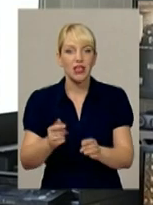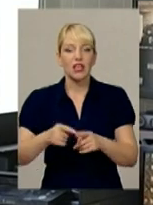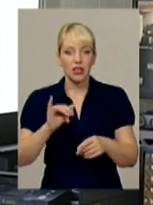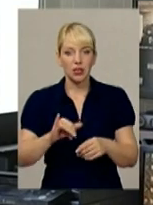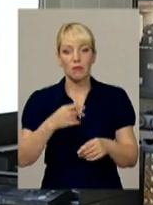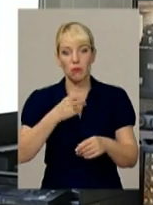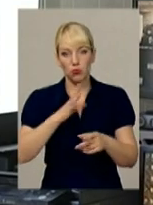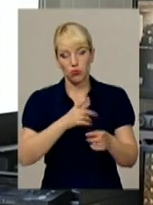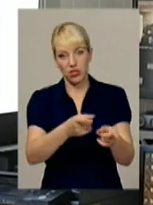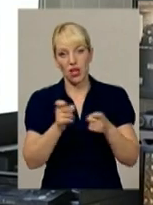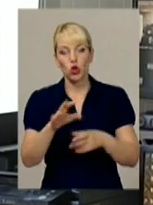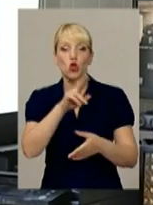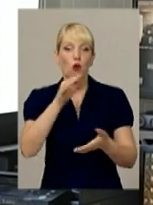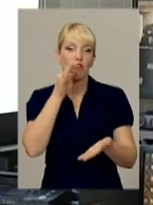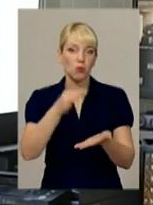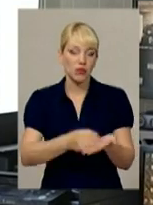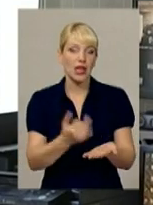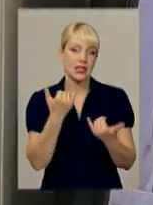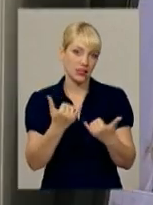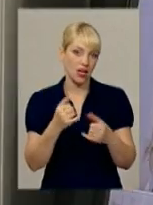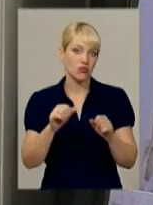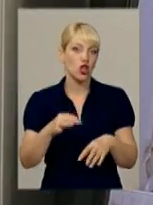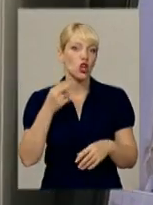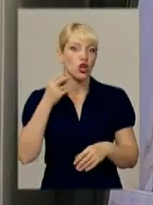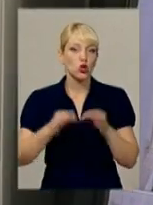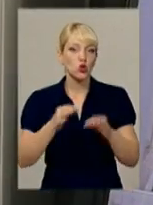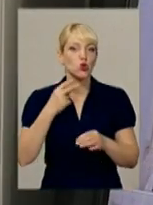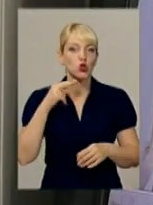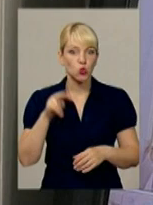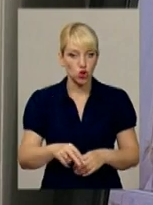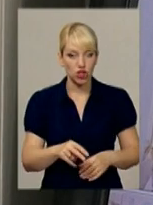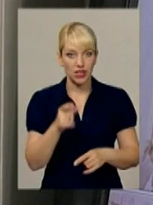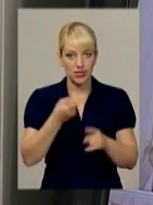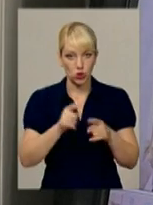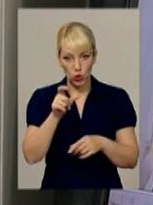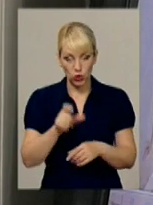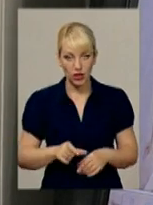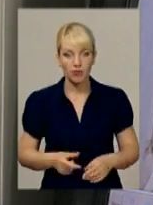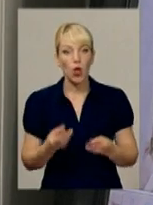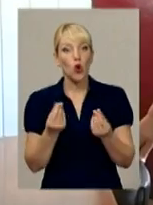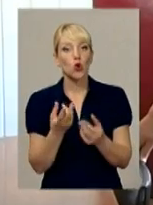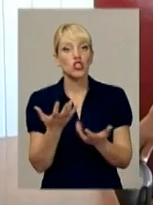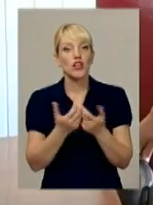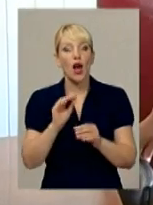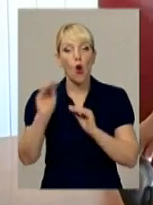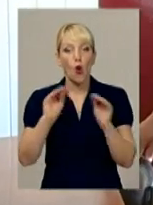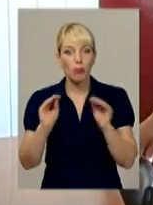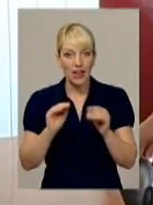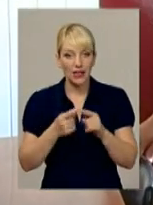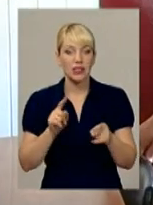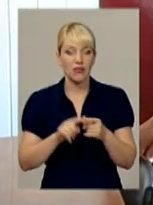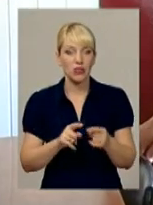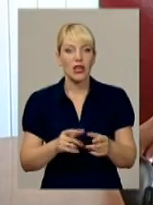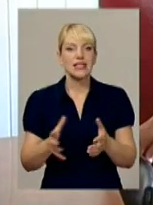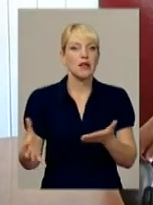притягнута до відповідальністю. На даний час, по-моєму, вже й засучена. Гроші на обладнання збирали усією громадою, активно долучилися